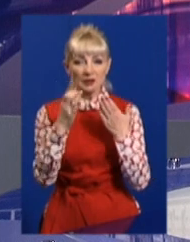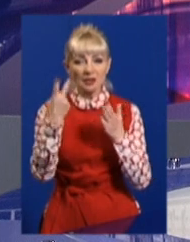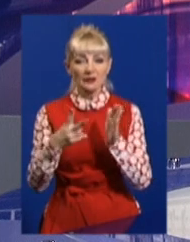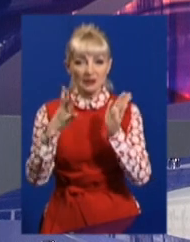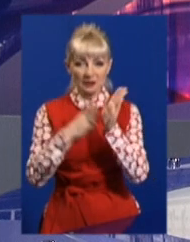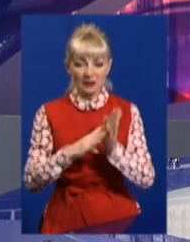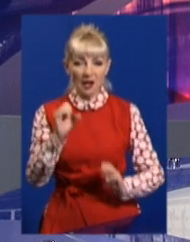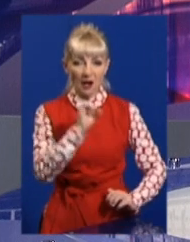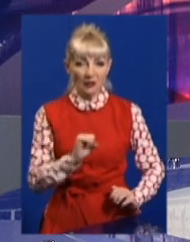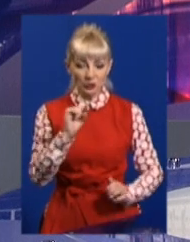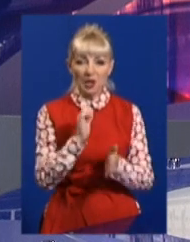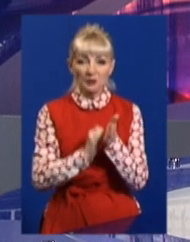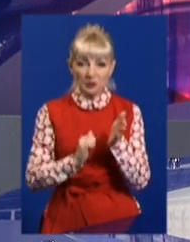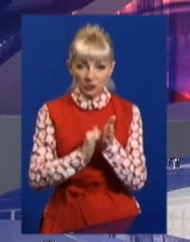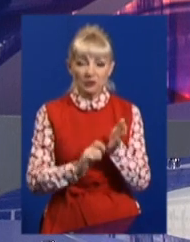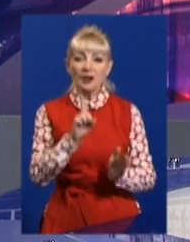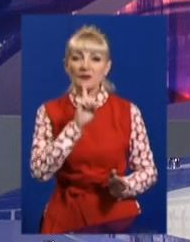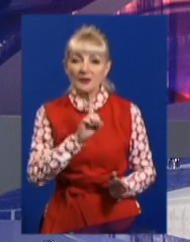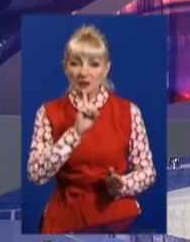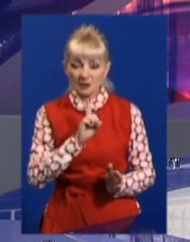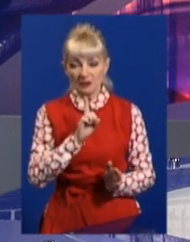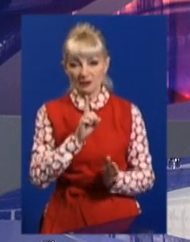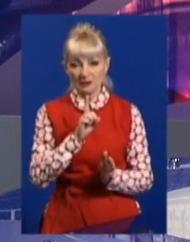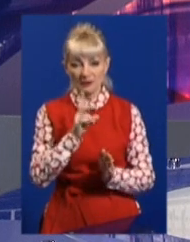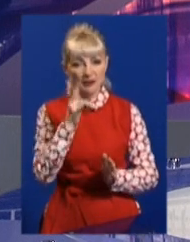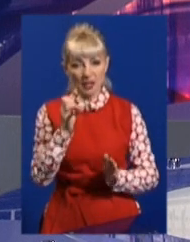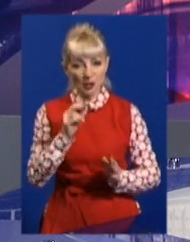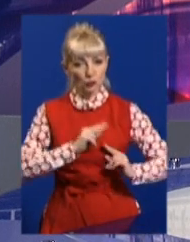серпня. Причина – тимчасова непрацездатність.